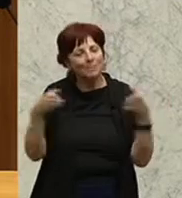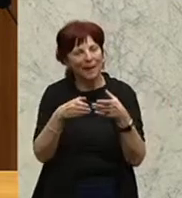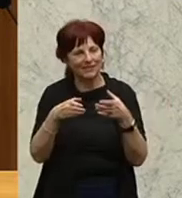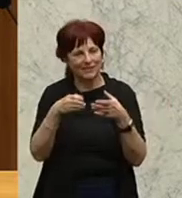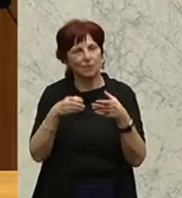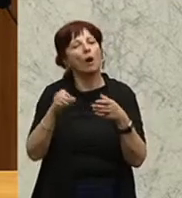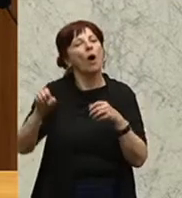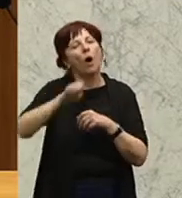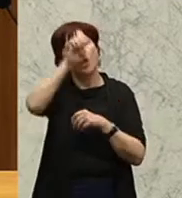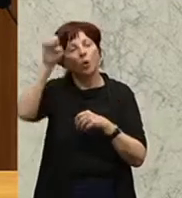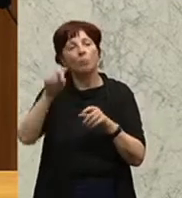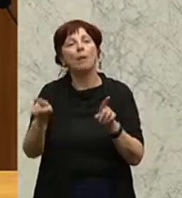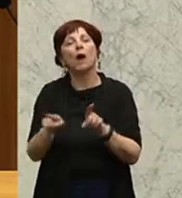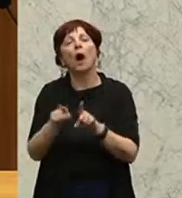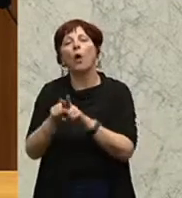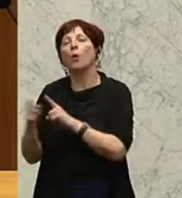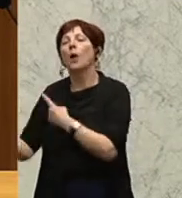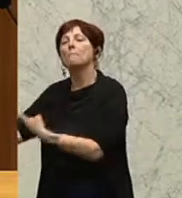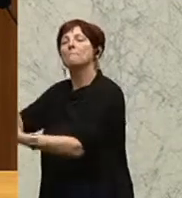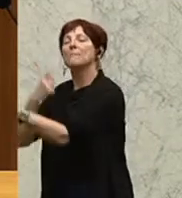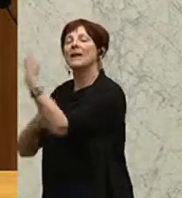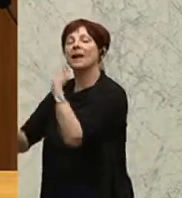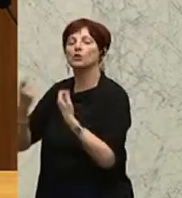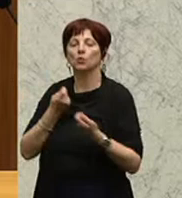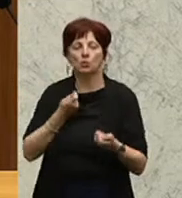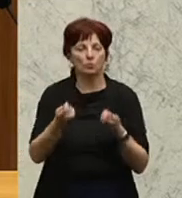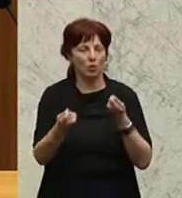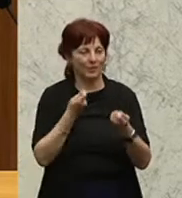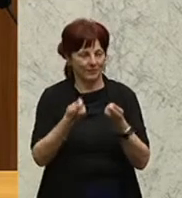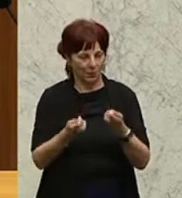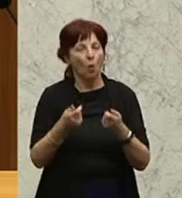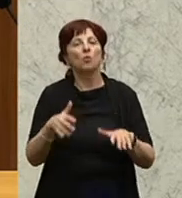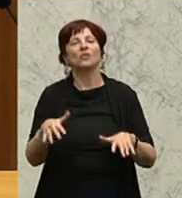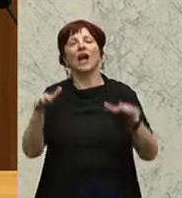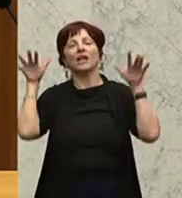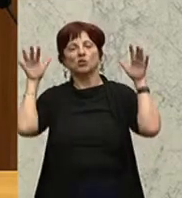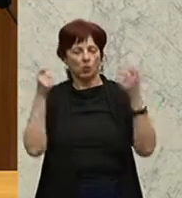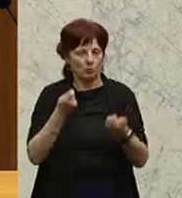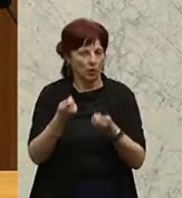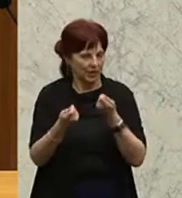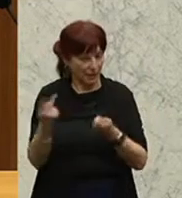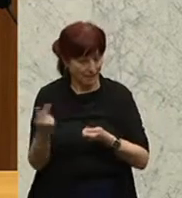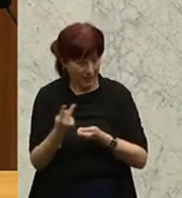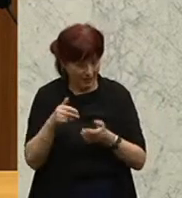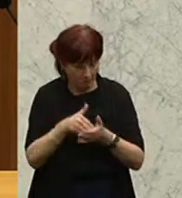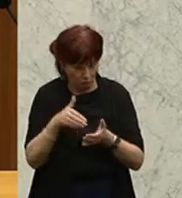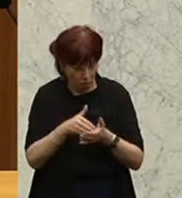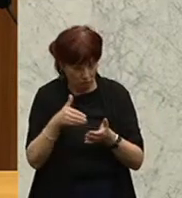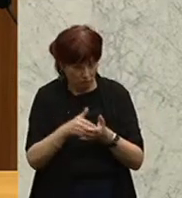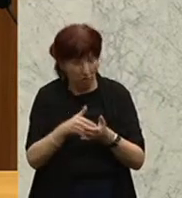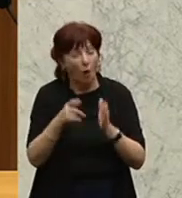Migrationspolitik, weil was hier in diesen politischen Diskussionen sehr oft unter den Teppich gekehrt wird von vielen,